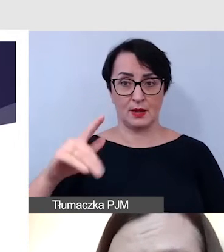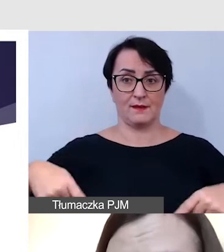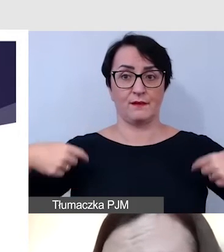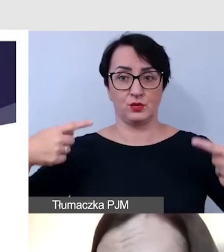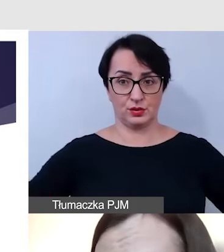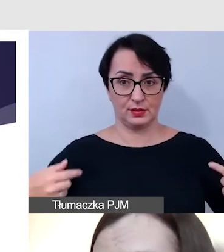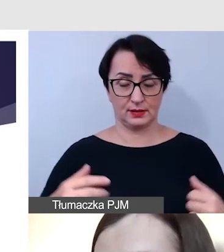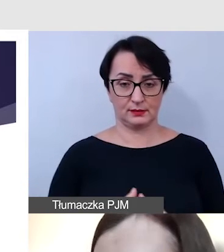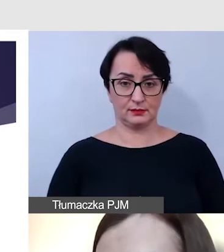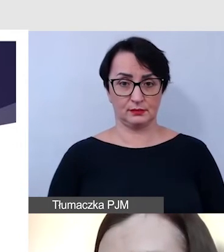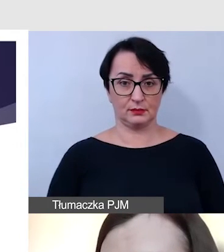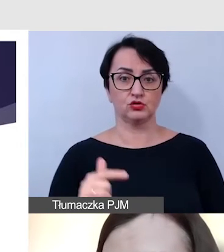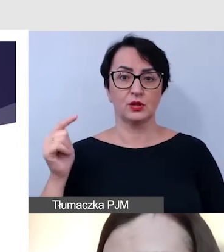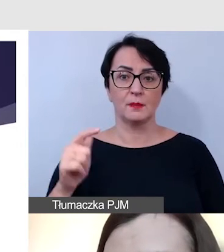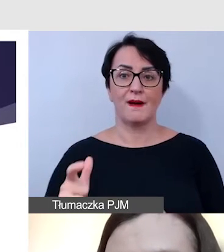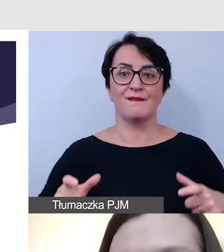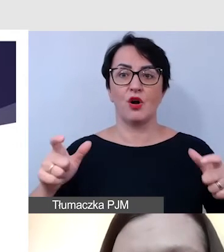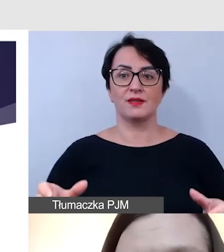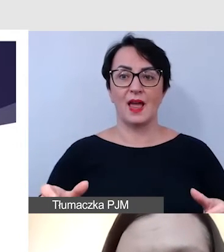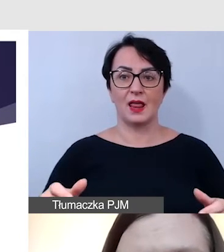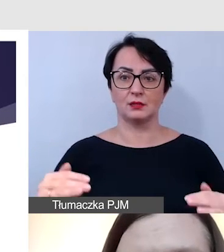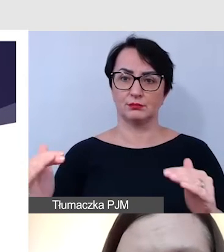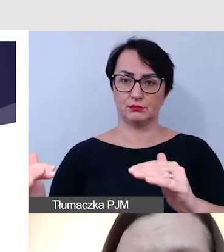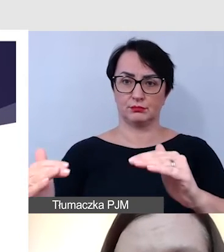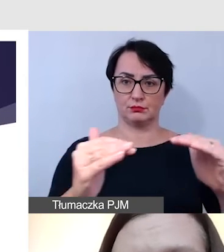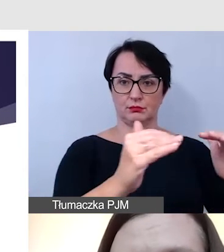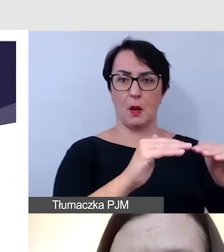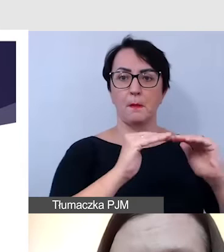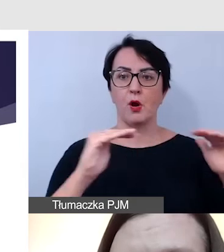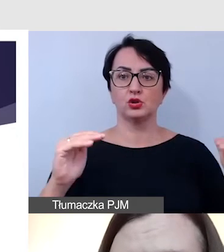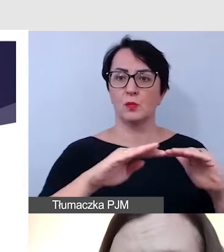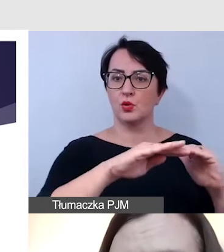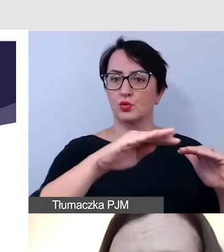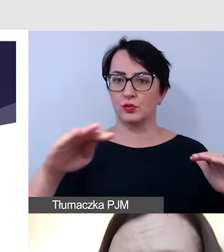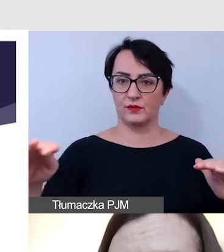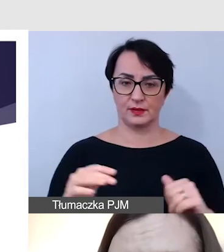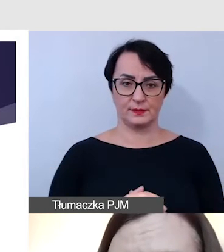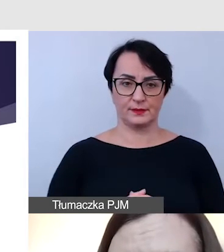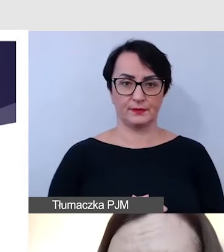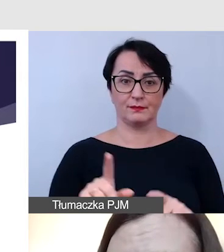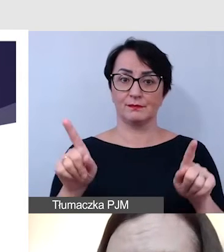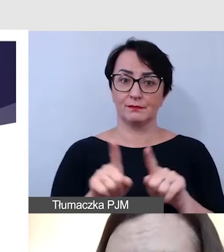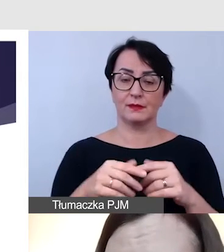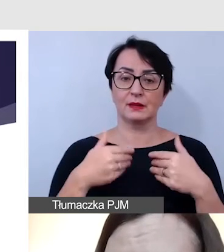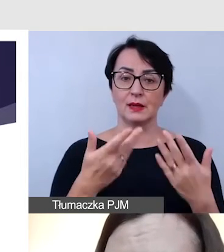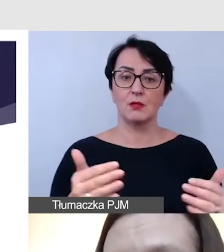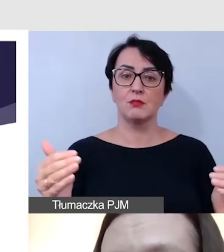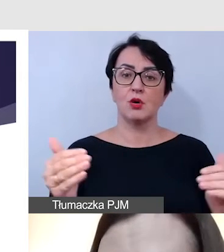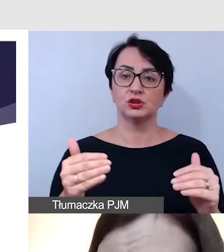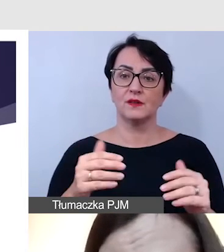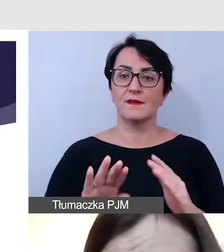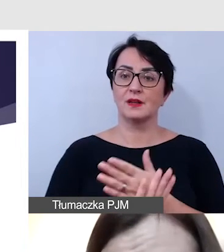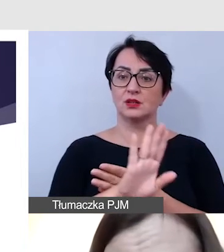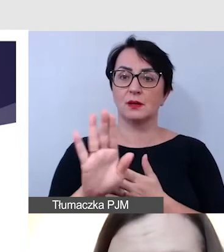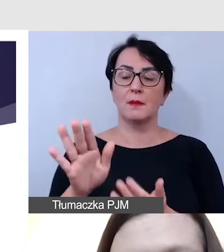by wszystkie fotele były na tym samym poziomie, by zapewnić możliwość wystąpienia